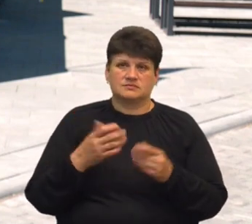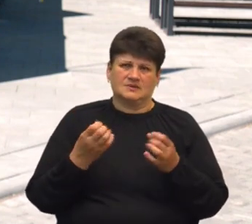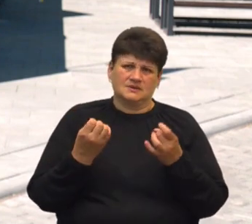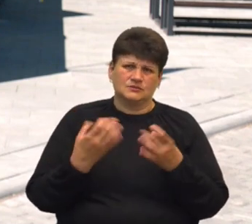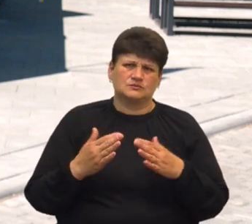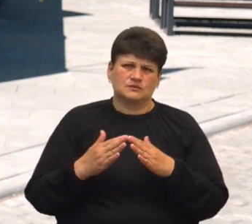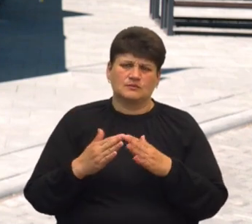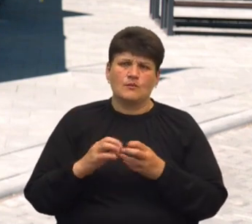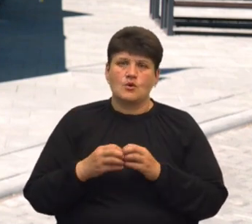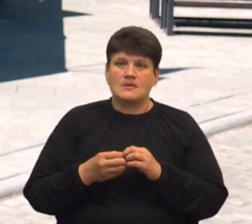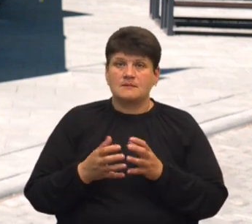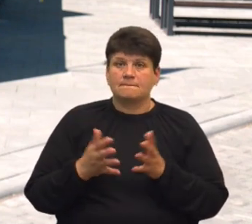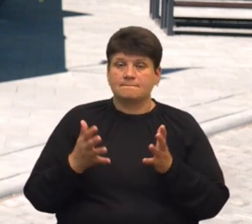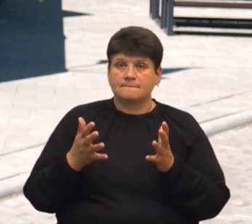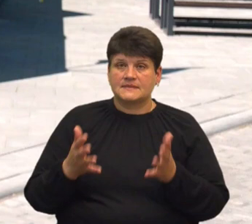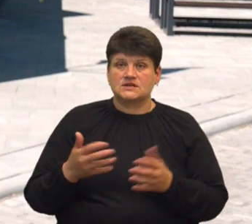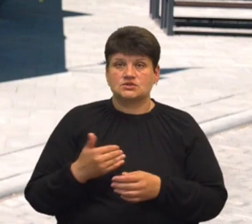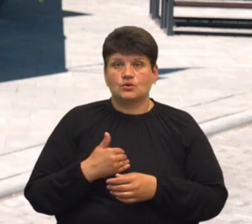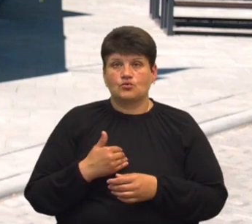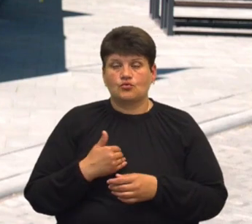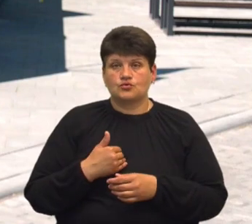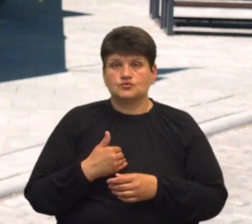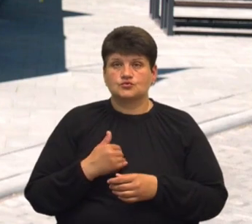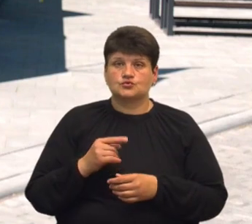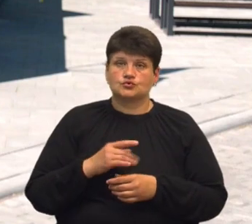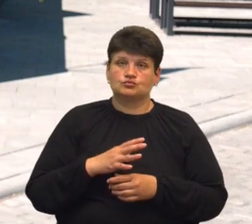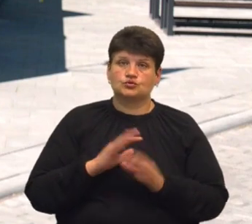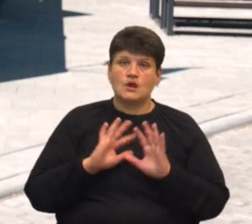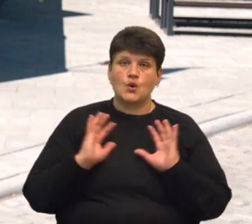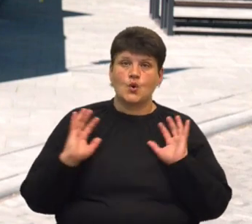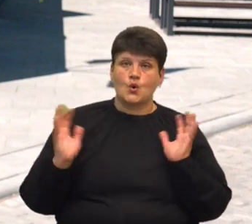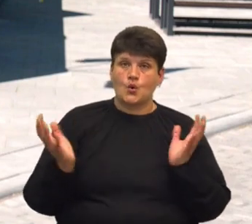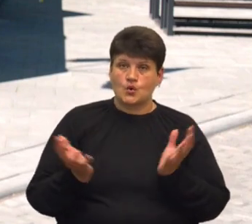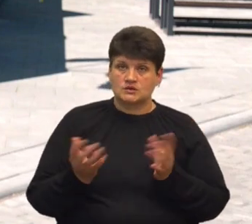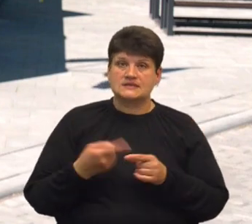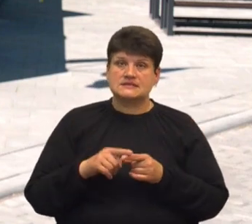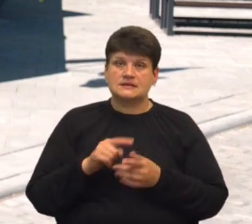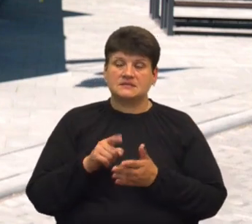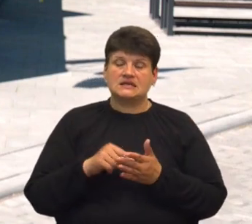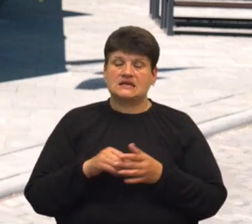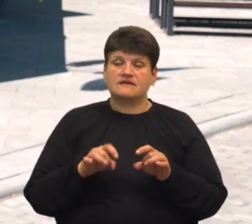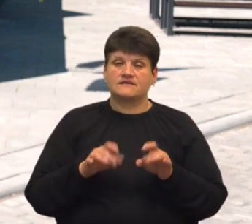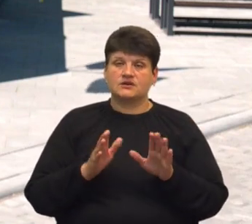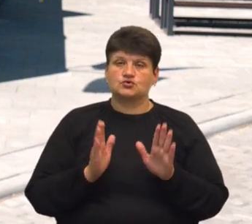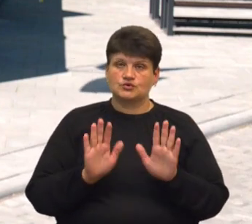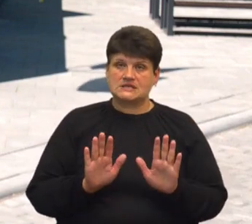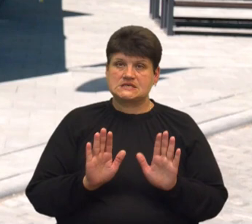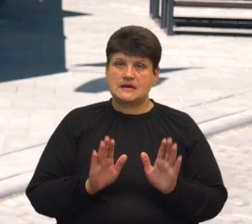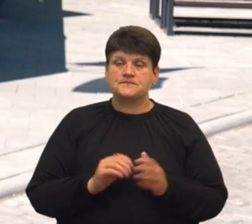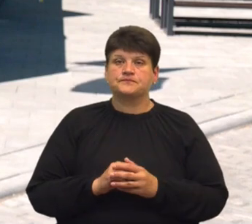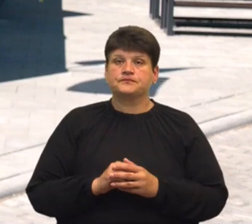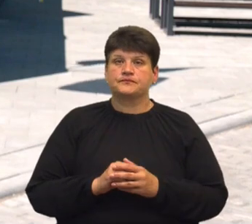переважно більшість. Ну, хочуть, щоб була огорожа. Це питання вирішується. Також